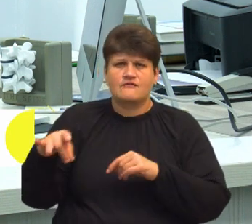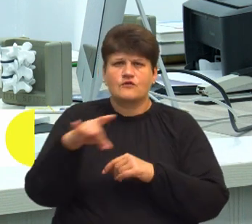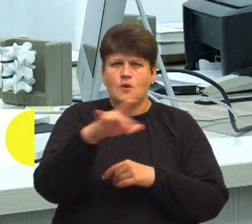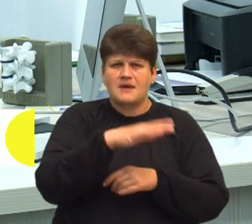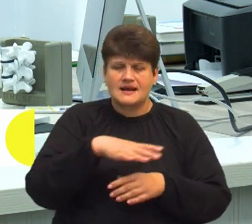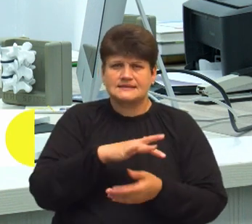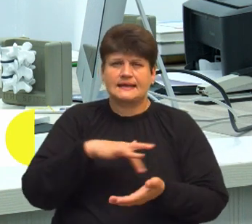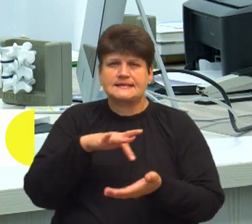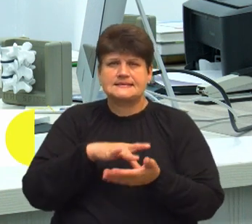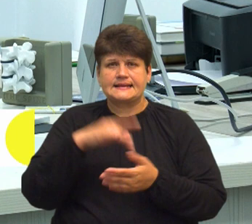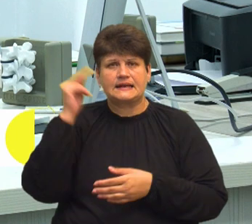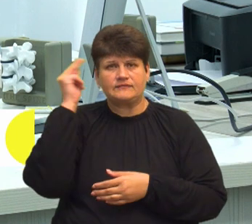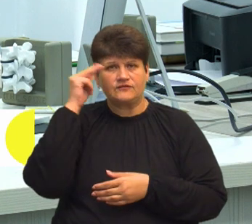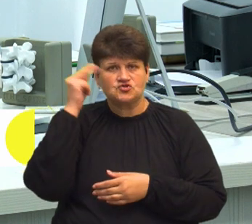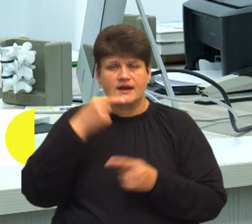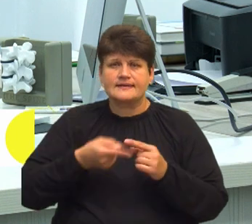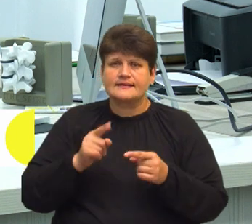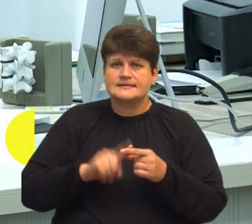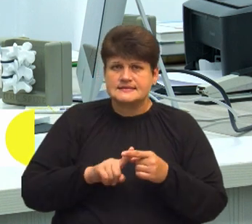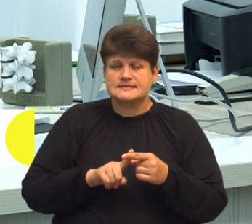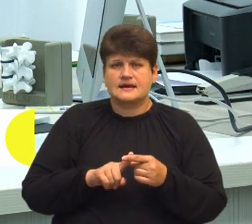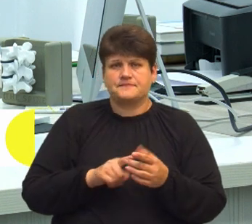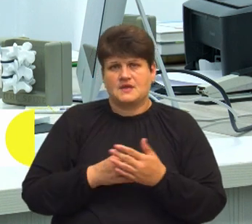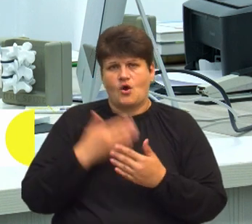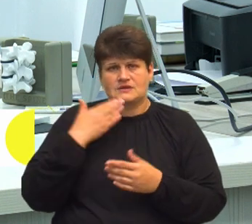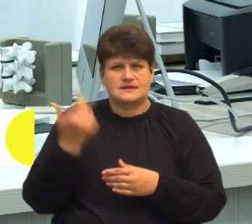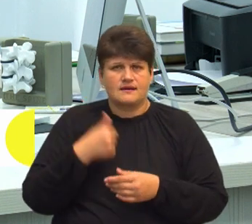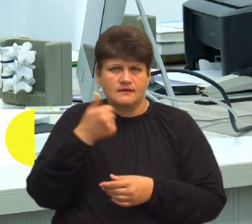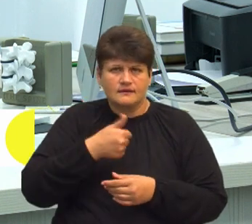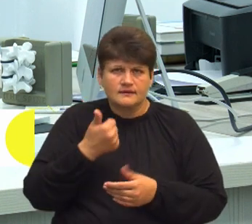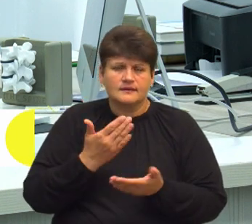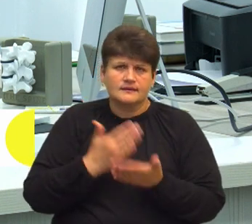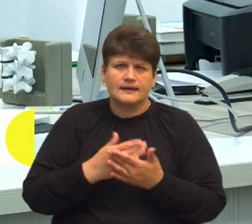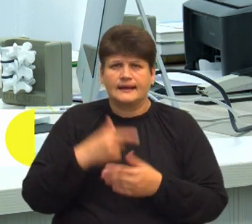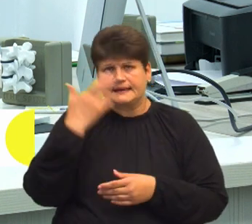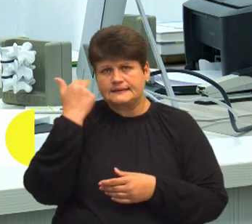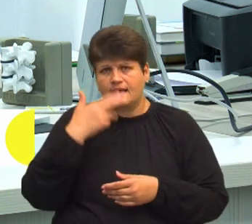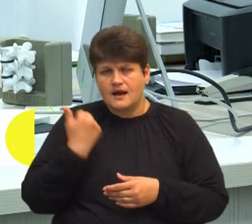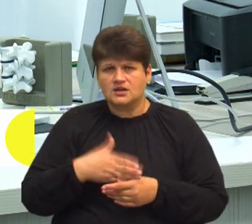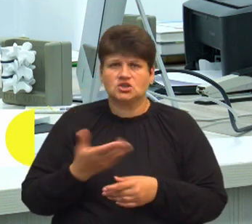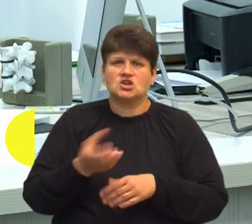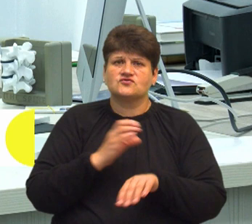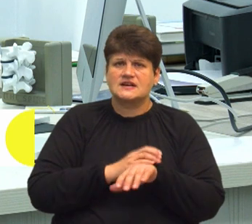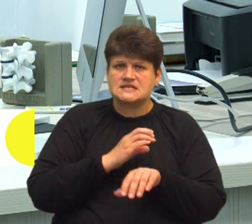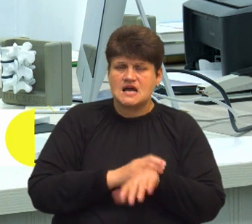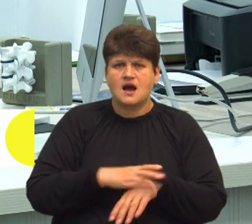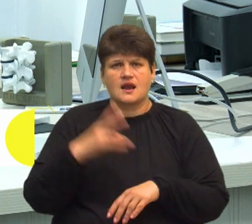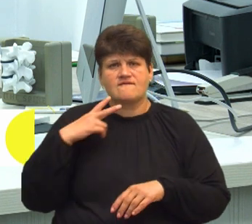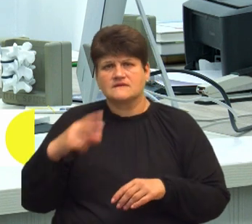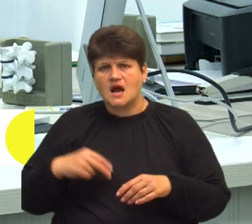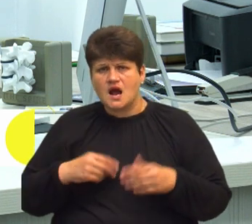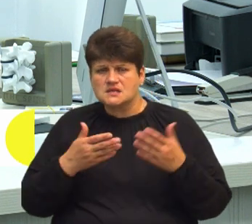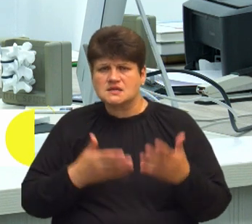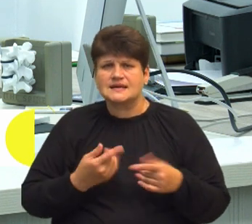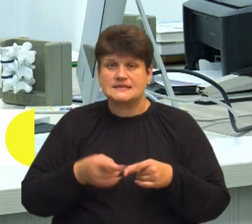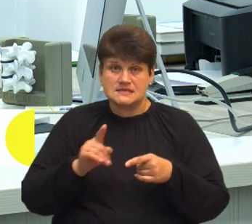навчання. Це буквально за останній рік, це є і Італія, Швейцарія, Франція. Тобто там, де це вже є